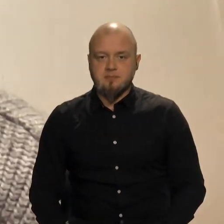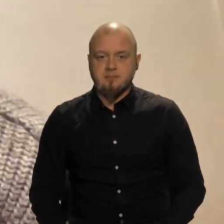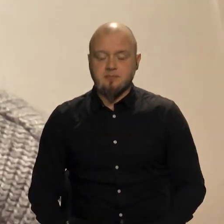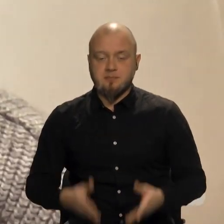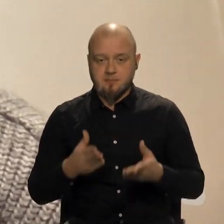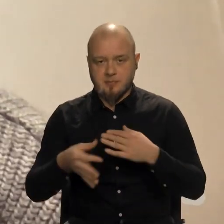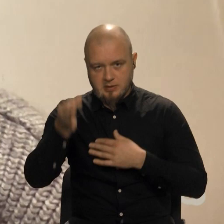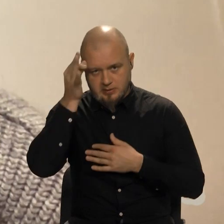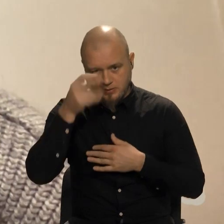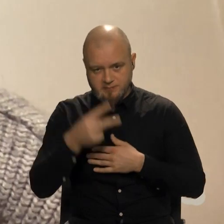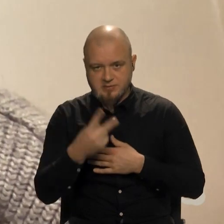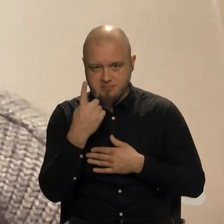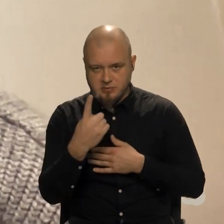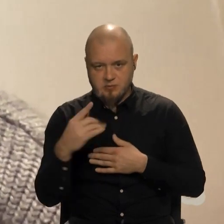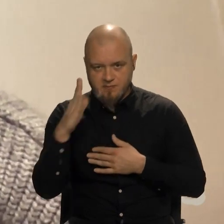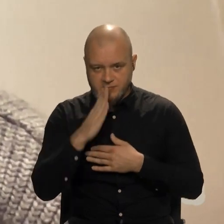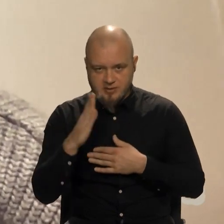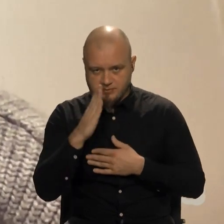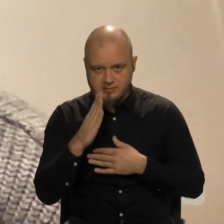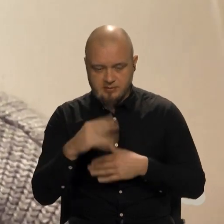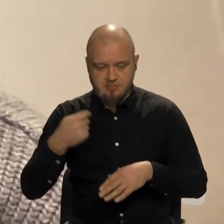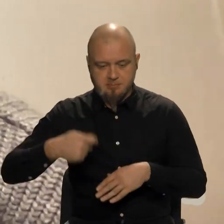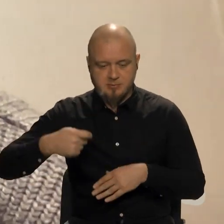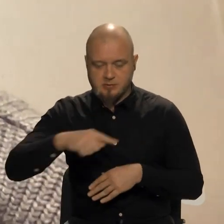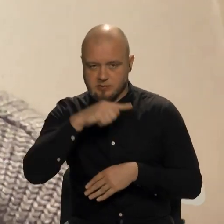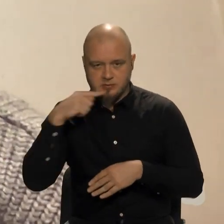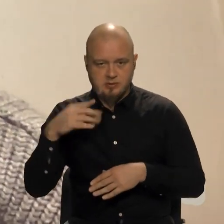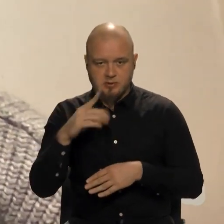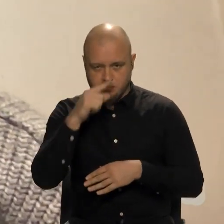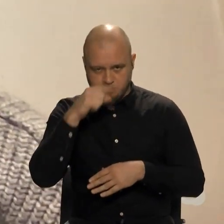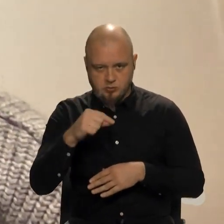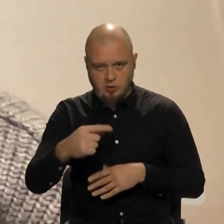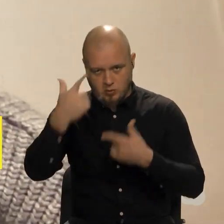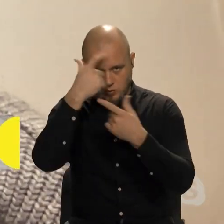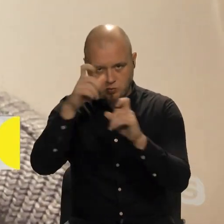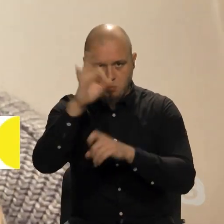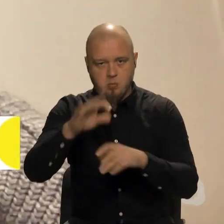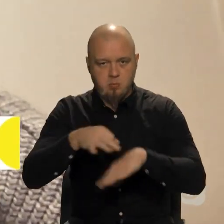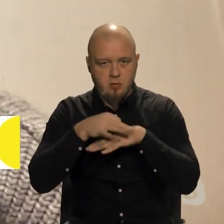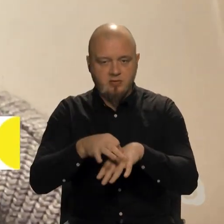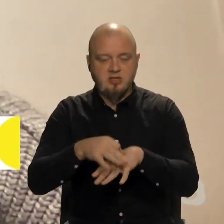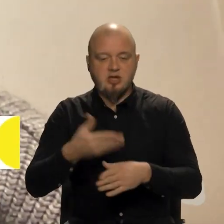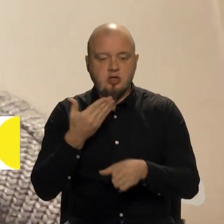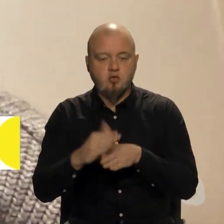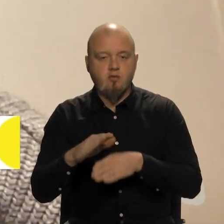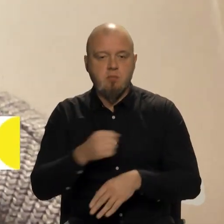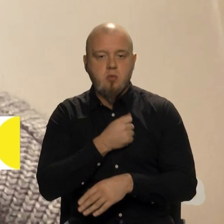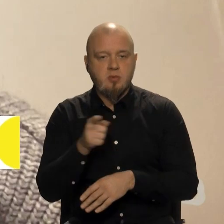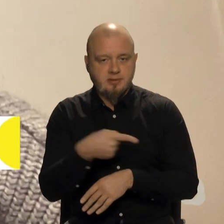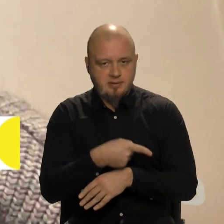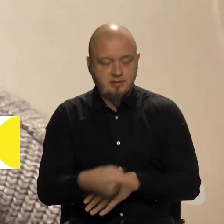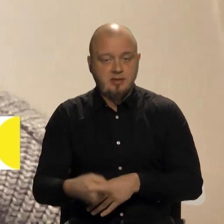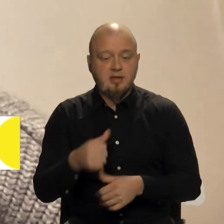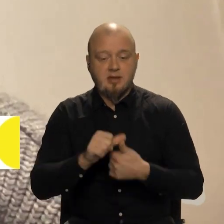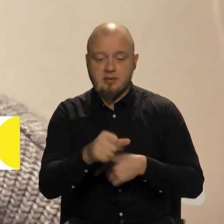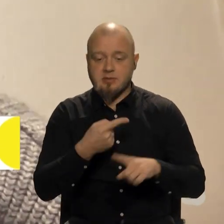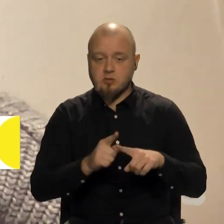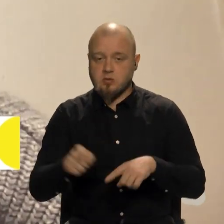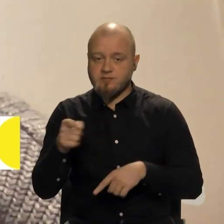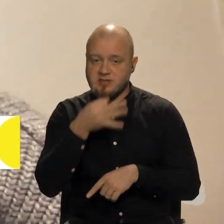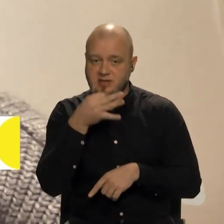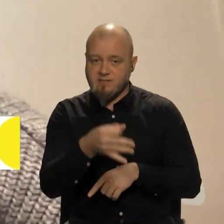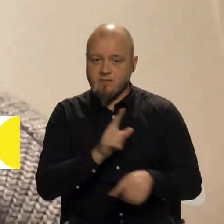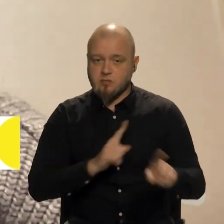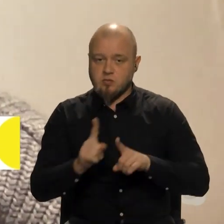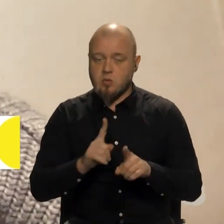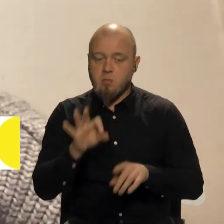Нагадаю, 21 вересня президент Росії Володимир Путін оголосив про проведення часткової мобілізації. Крім цього, він заявив, що